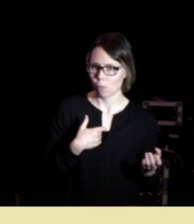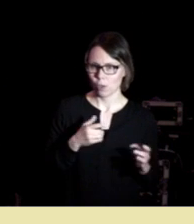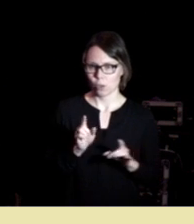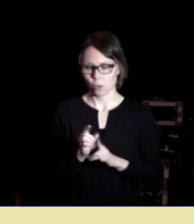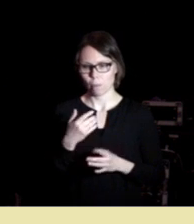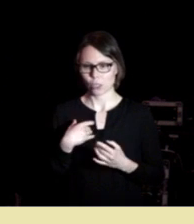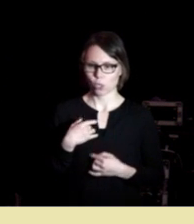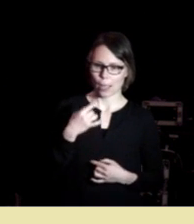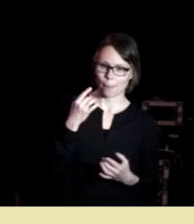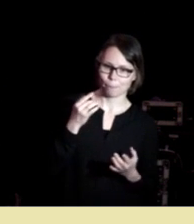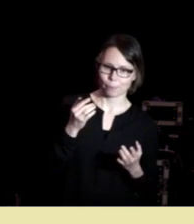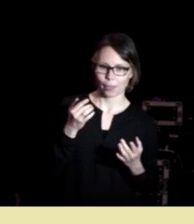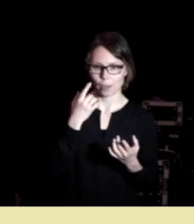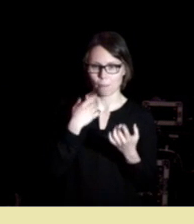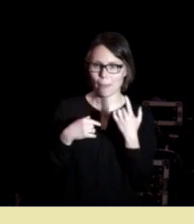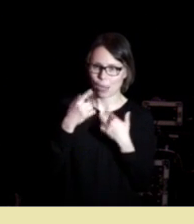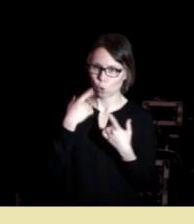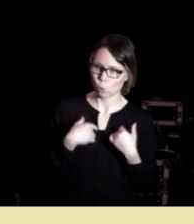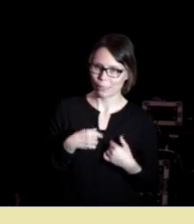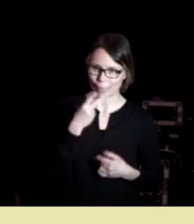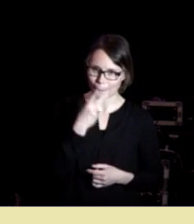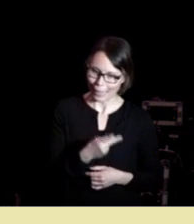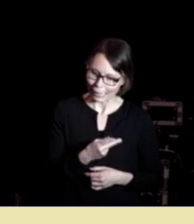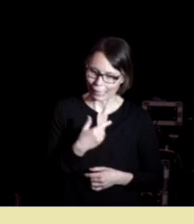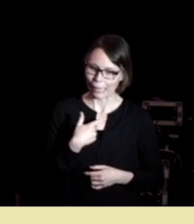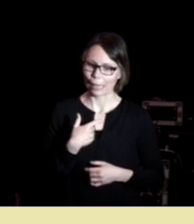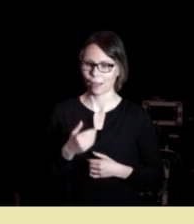melankolsk blikk en onsdag etter min dag.